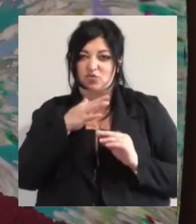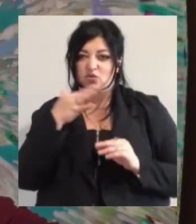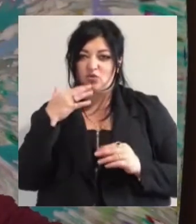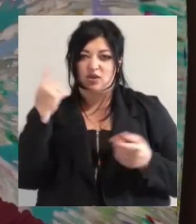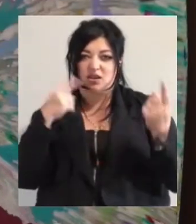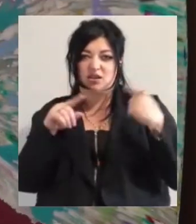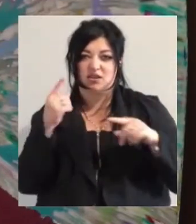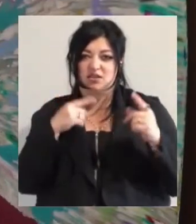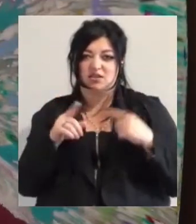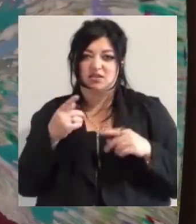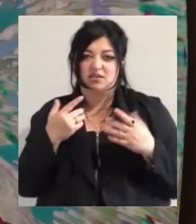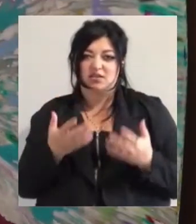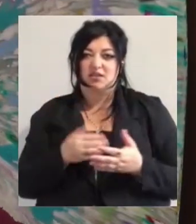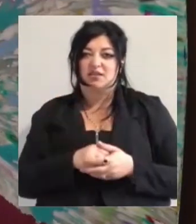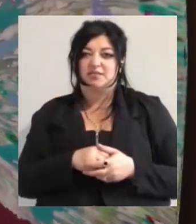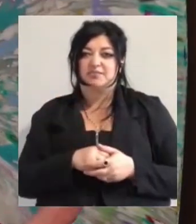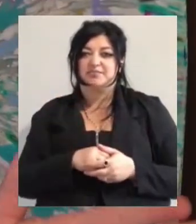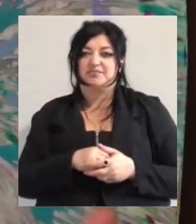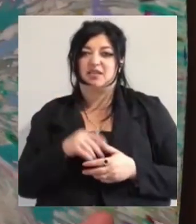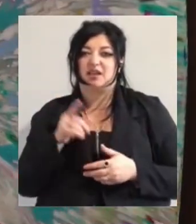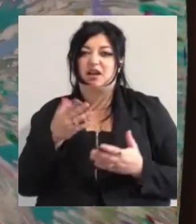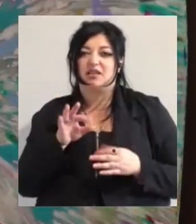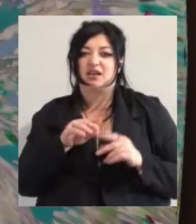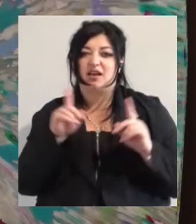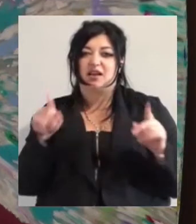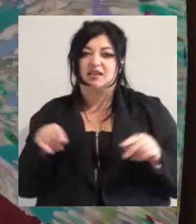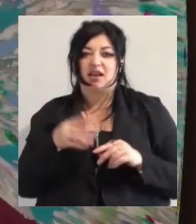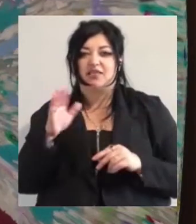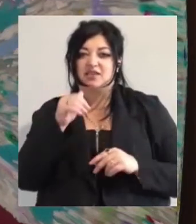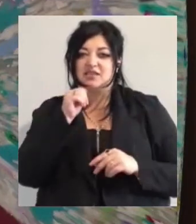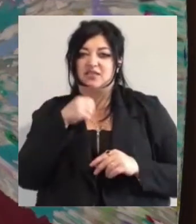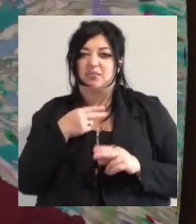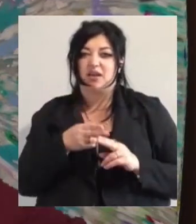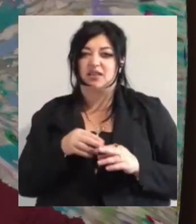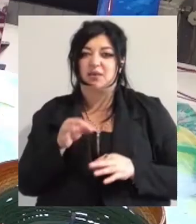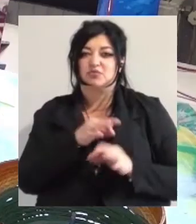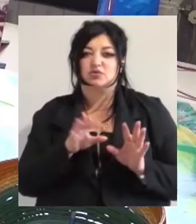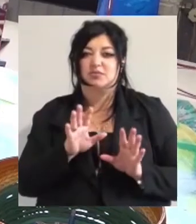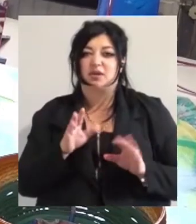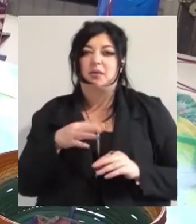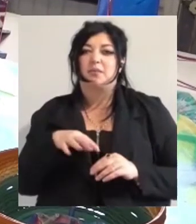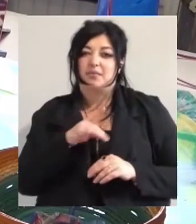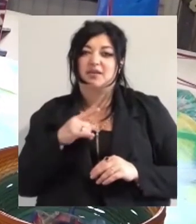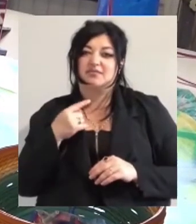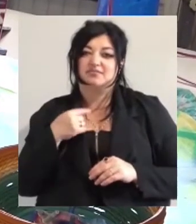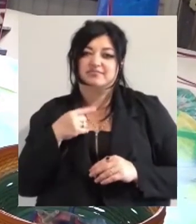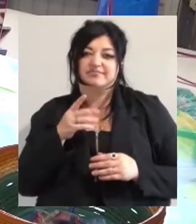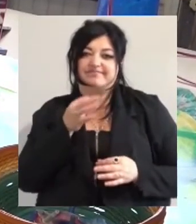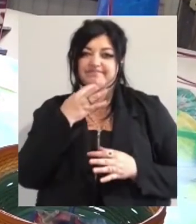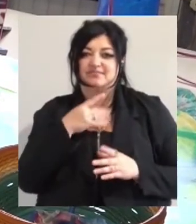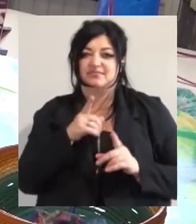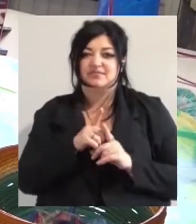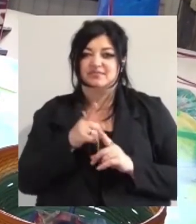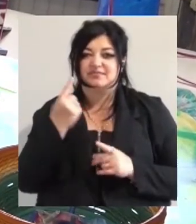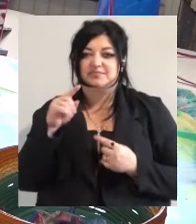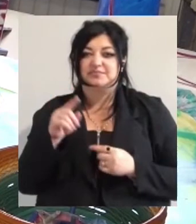ночі в 3 часи приходить якась картинка, а давайте завтра ми це обсудимо. Тобто ми цим живемо. У планах в майстерні зробити з